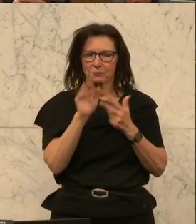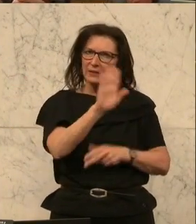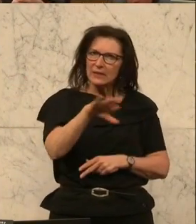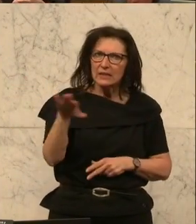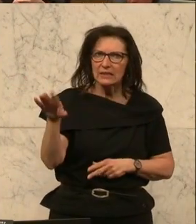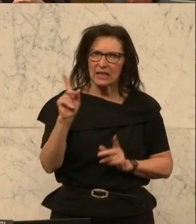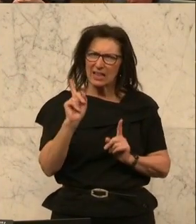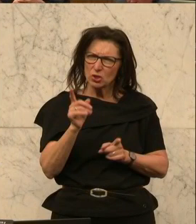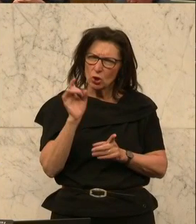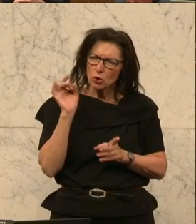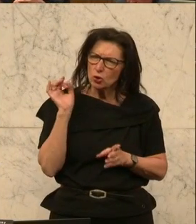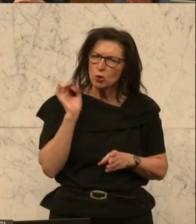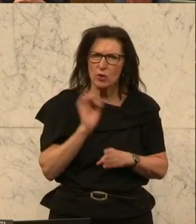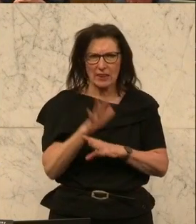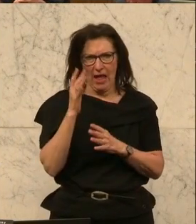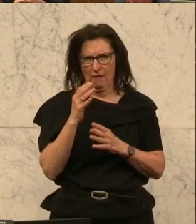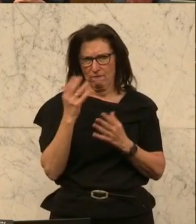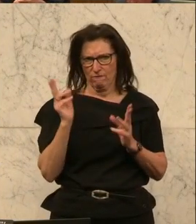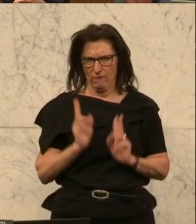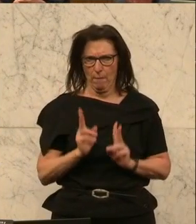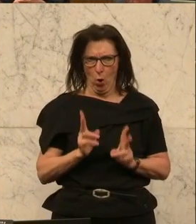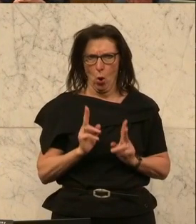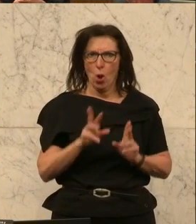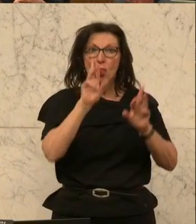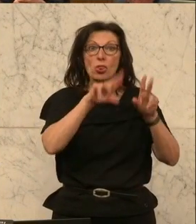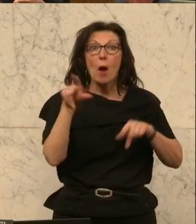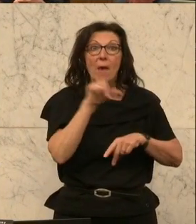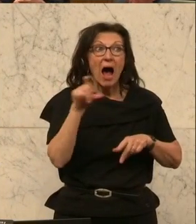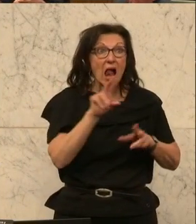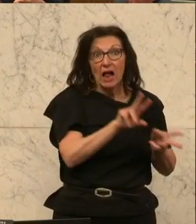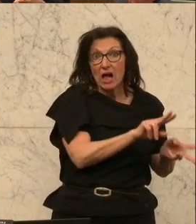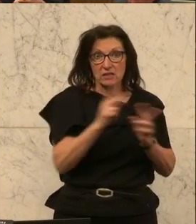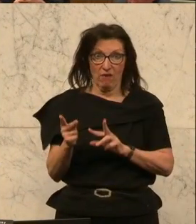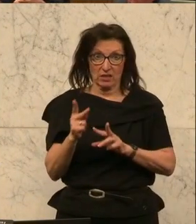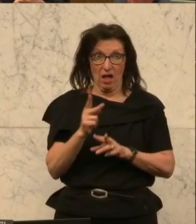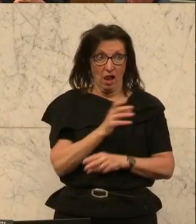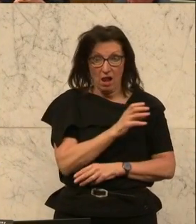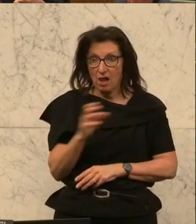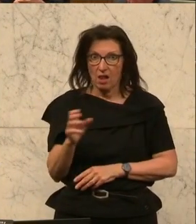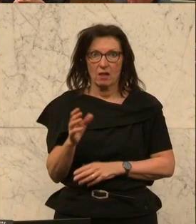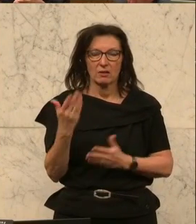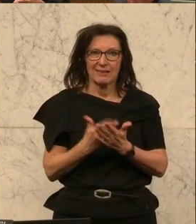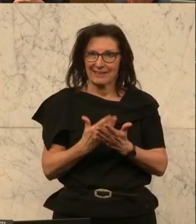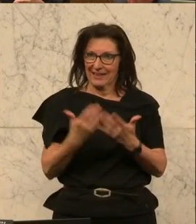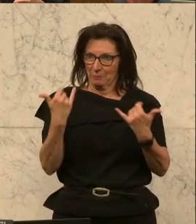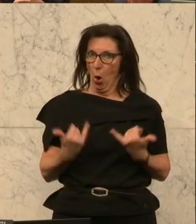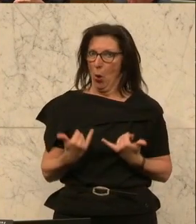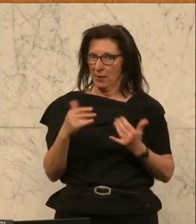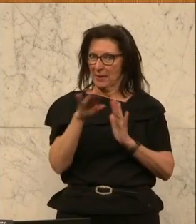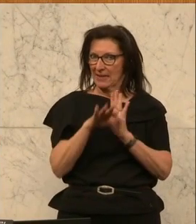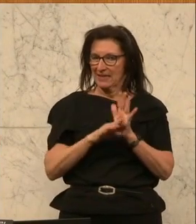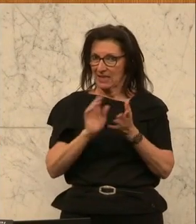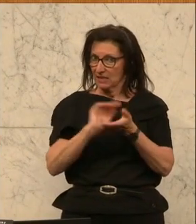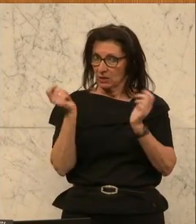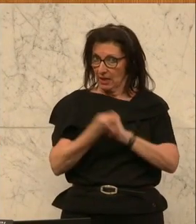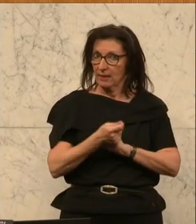so schnell wie möglich wechseln können in die Regelklasse. Dafür machen wir unter anderem die heutige Gesetzesänderung. Der Wechsel soll